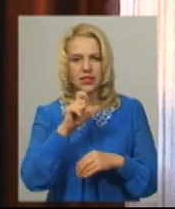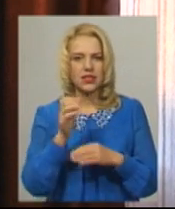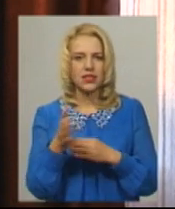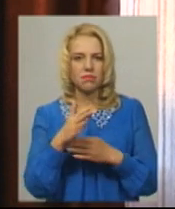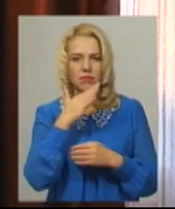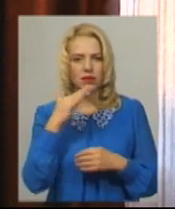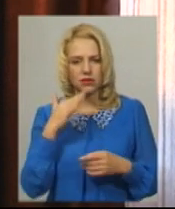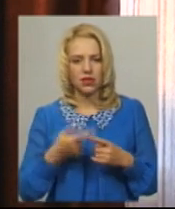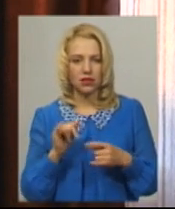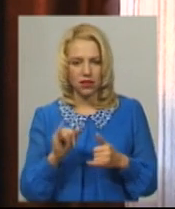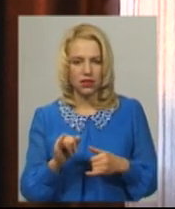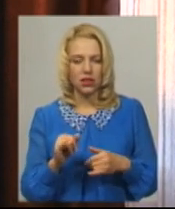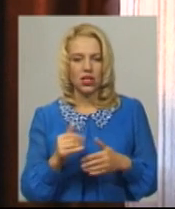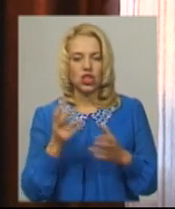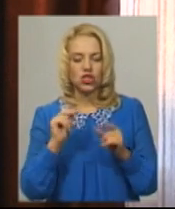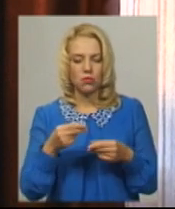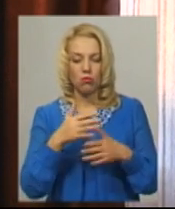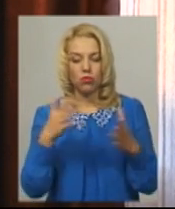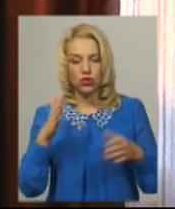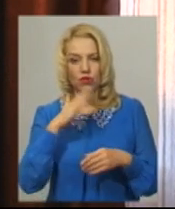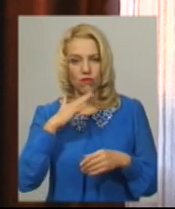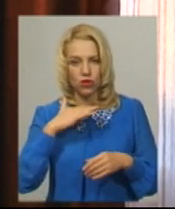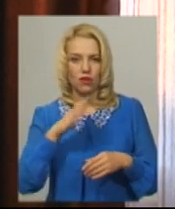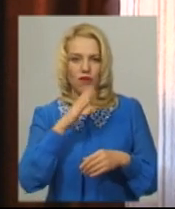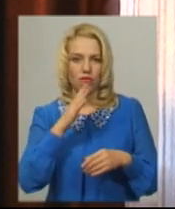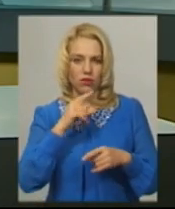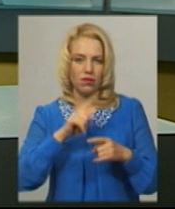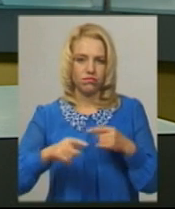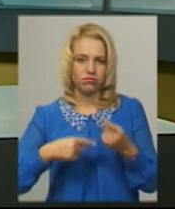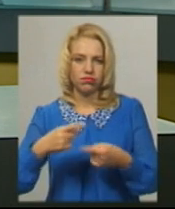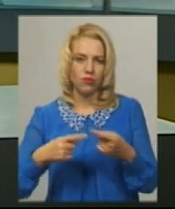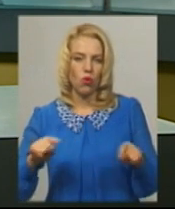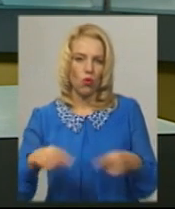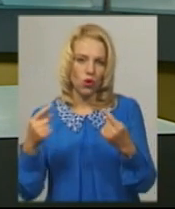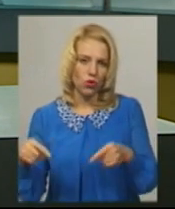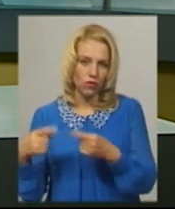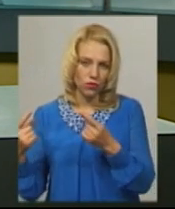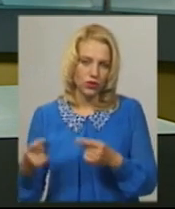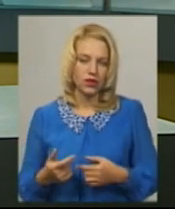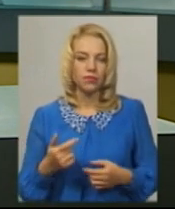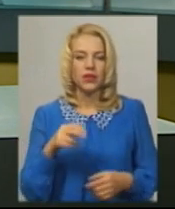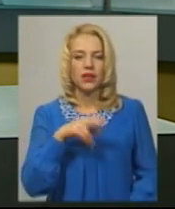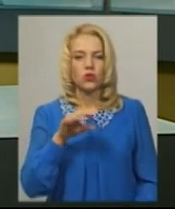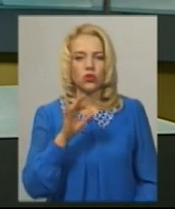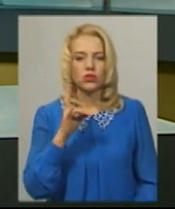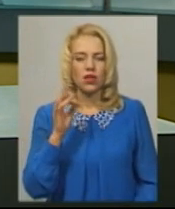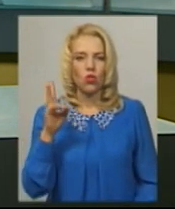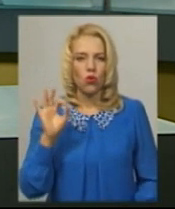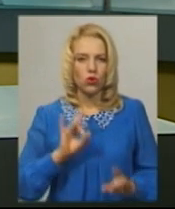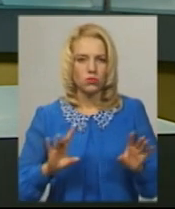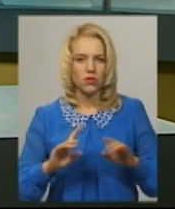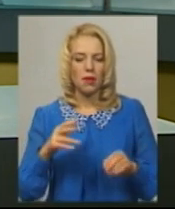більше об'єм води, тим більше здатність річки до самооновлення. Олег Даценко додає, в п'ятницю 30